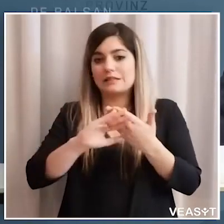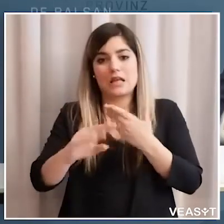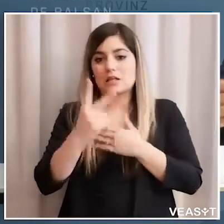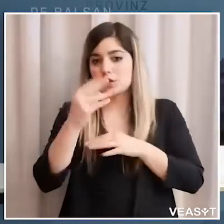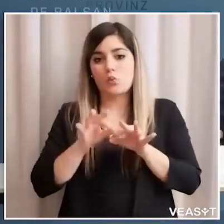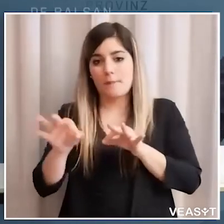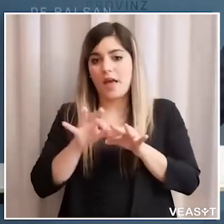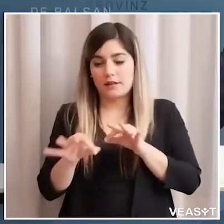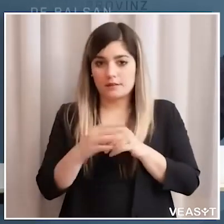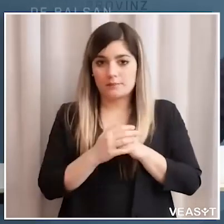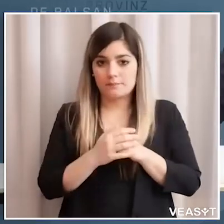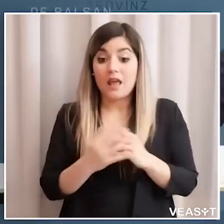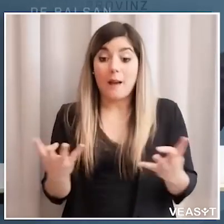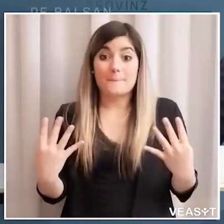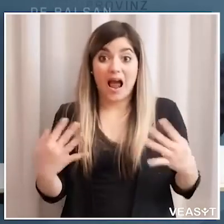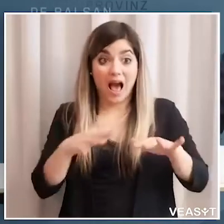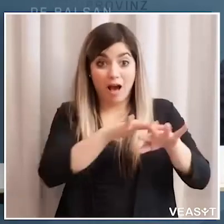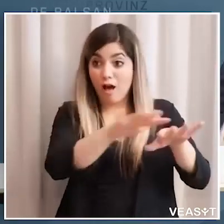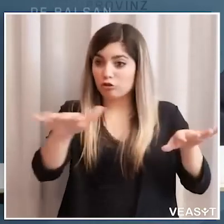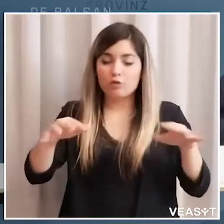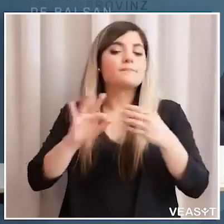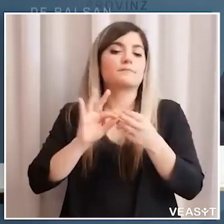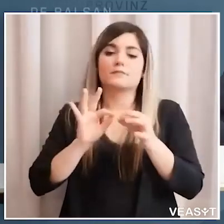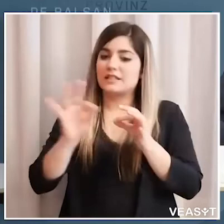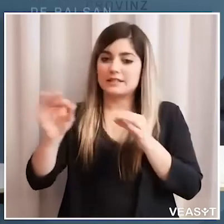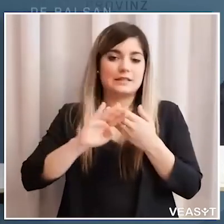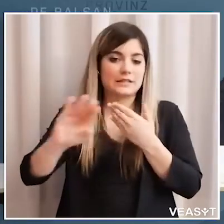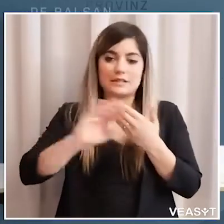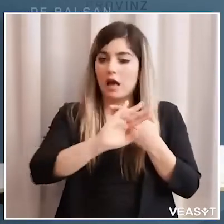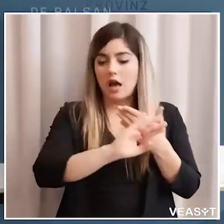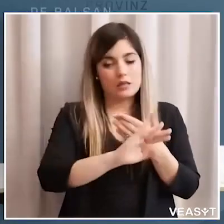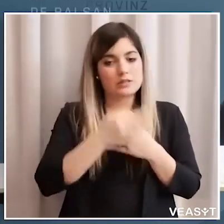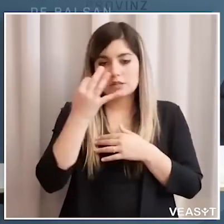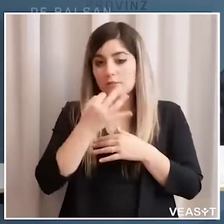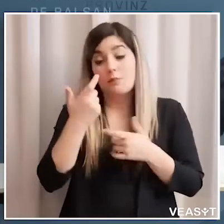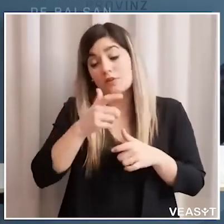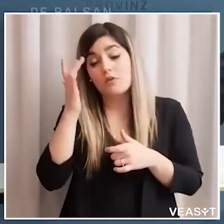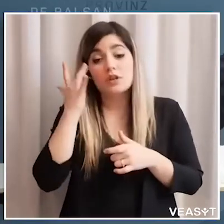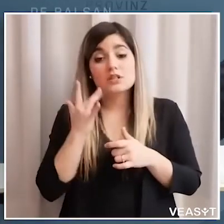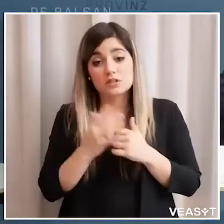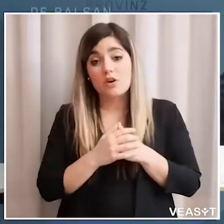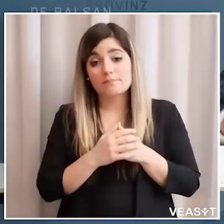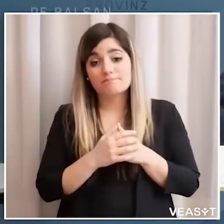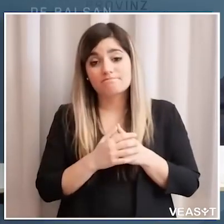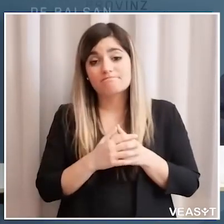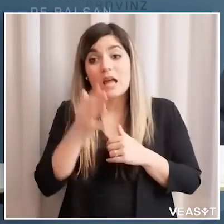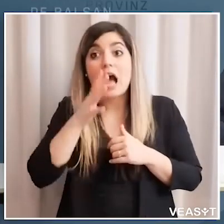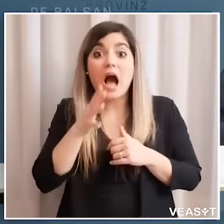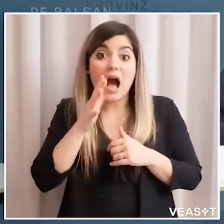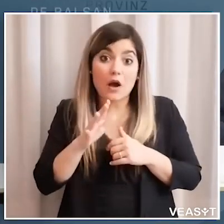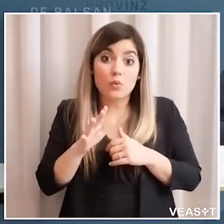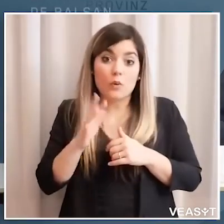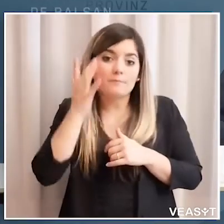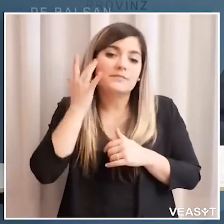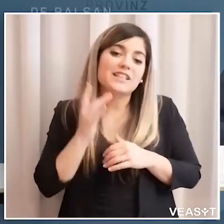intelligibile due metri sul prato bisogna anche mantenere la distanza perché c'è sempre poi il rischio e ovviamente intuffandosi nell'acqua il